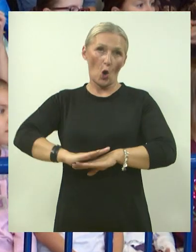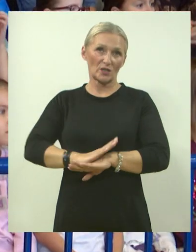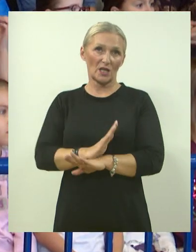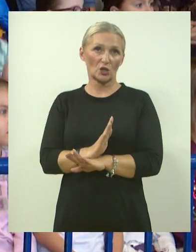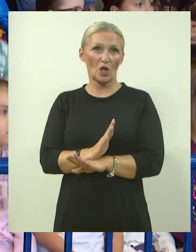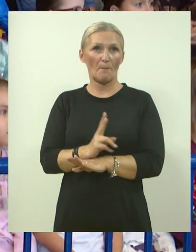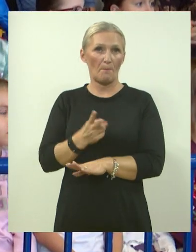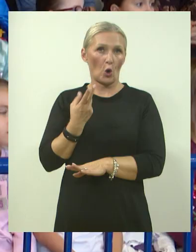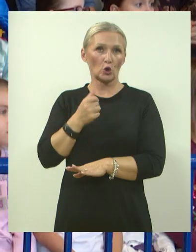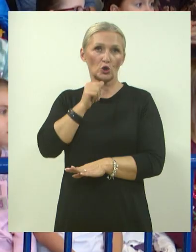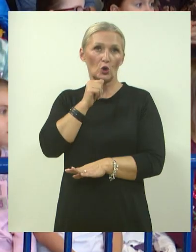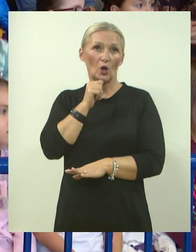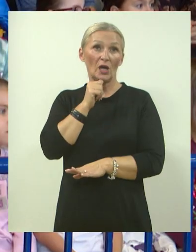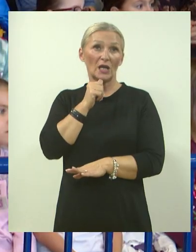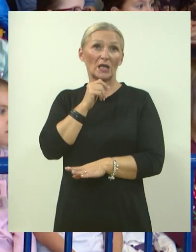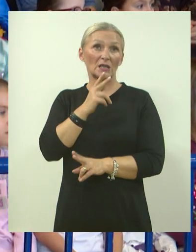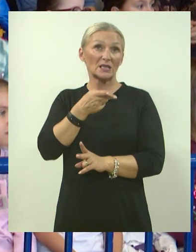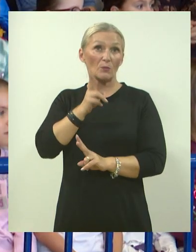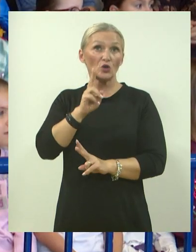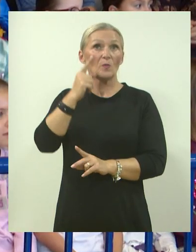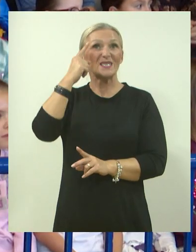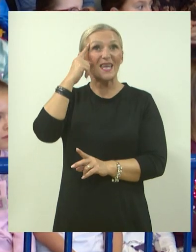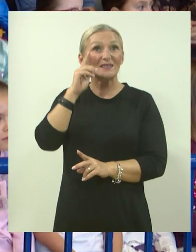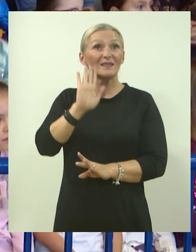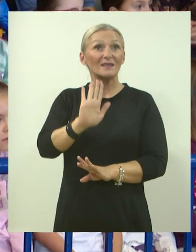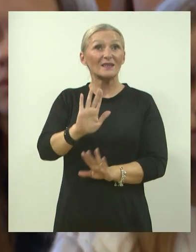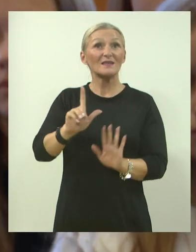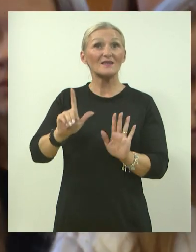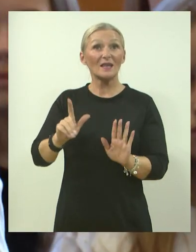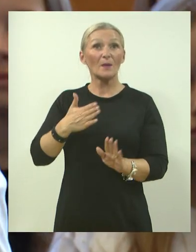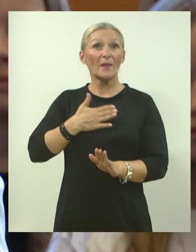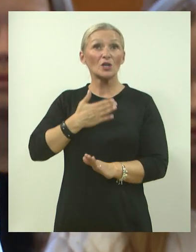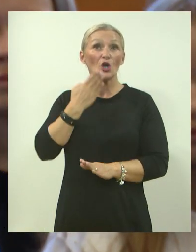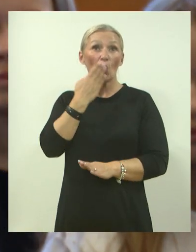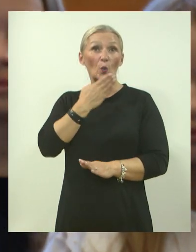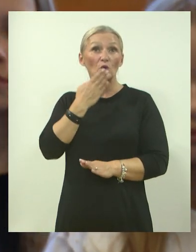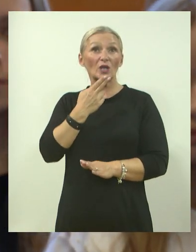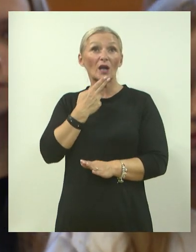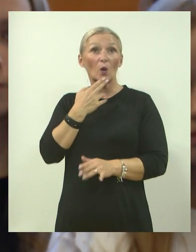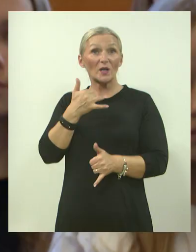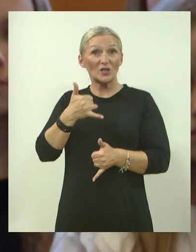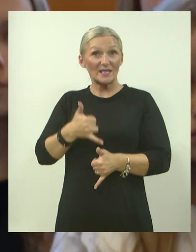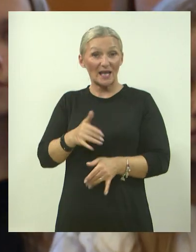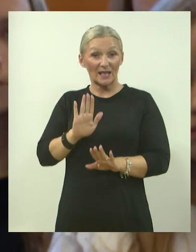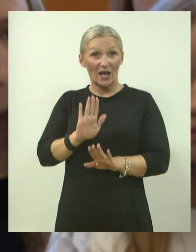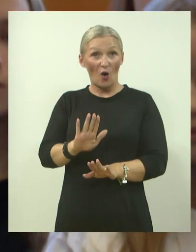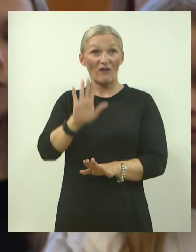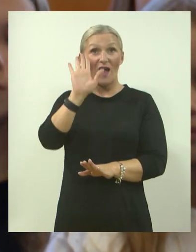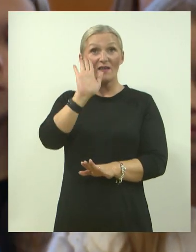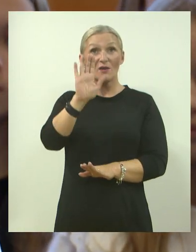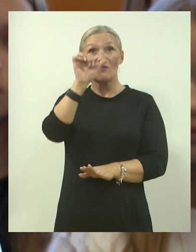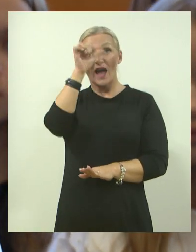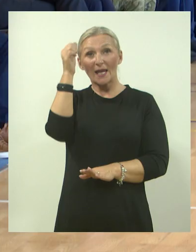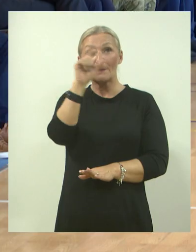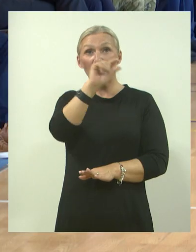možemo sjetiti njih sedmero naših učenika koji će od sat u ovoj knjižnici, njihova imena, ostati